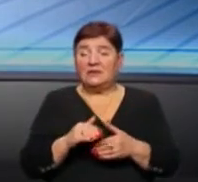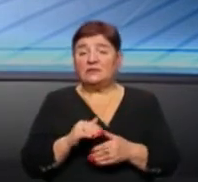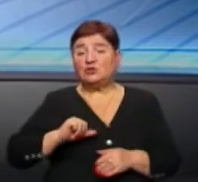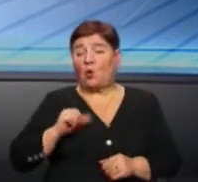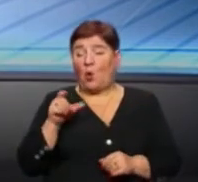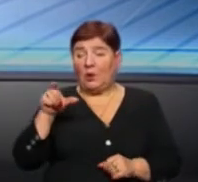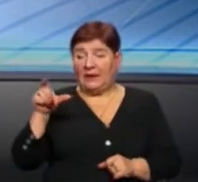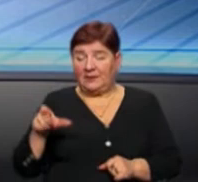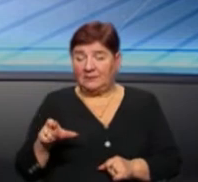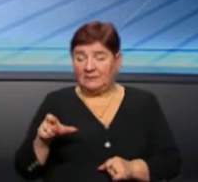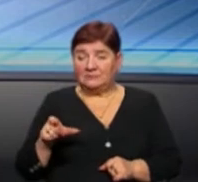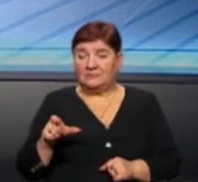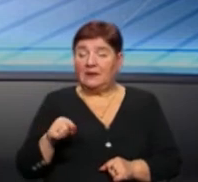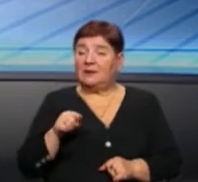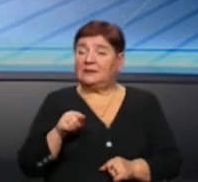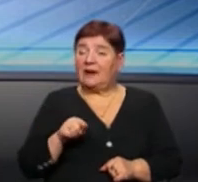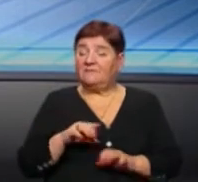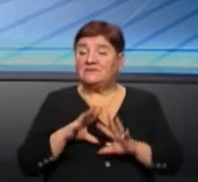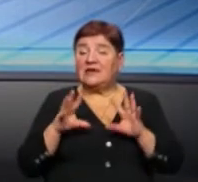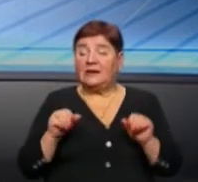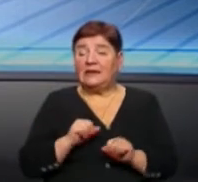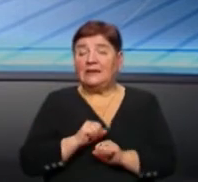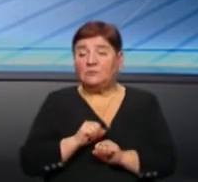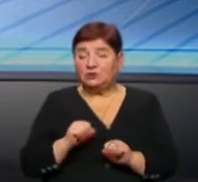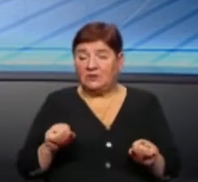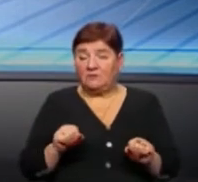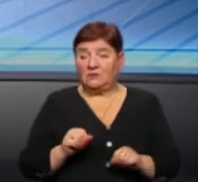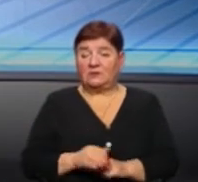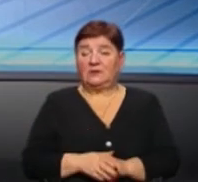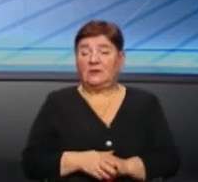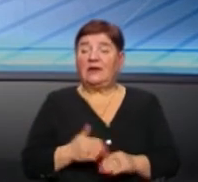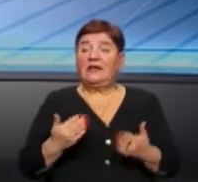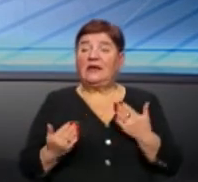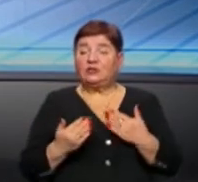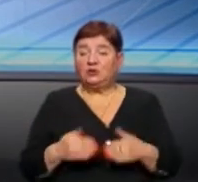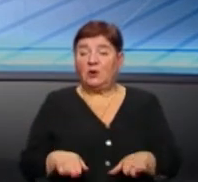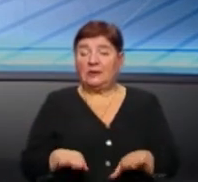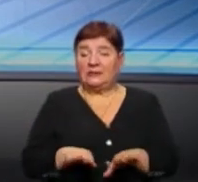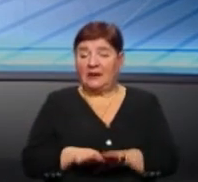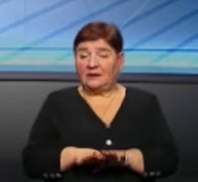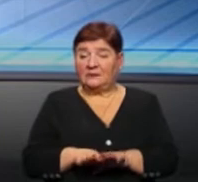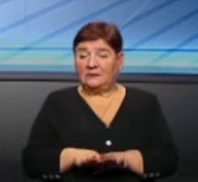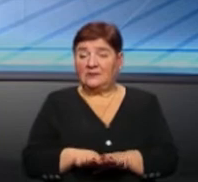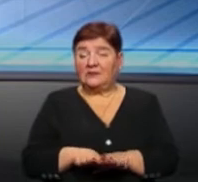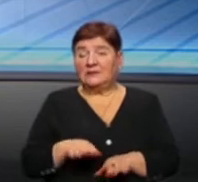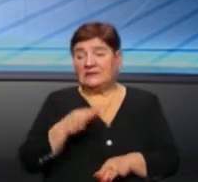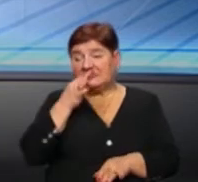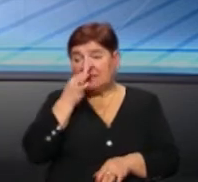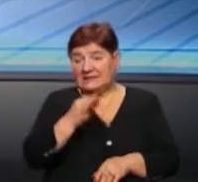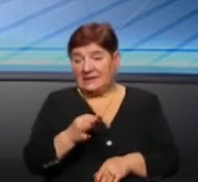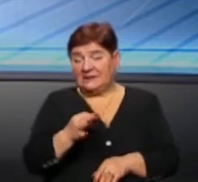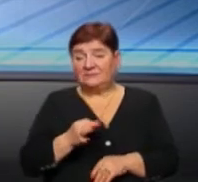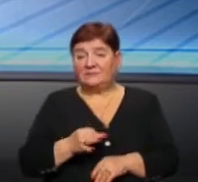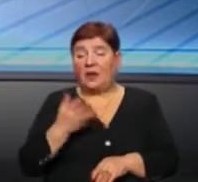колегами, то там таке взагалі неможливо. Там, ну, якщо так утріруючи, скажімо,